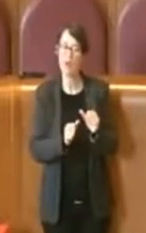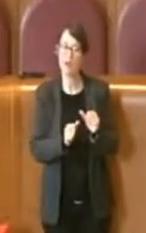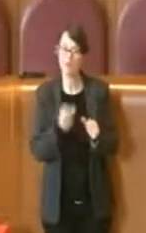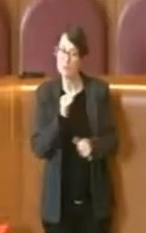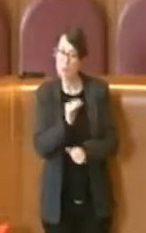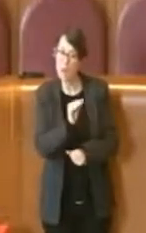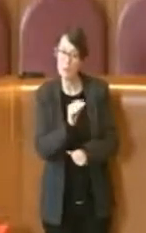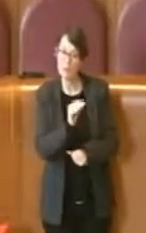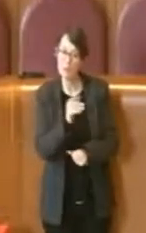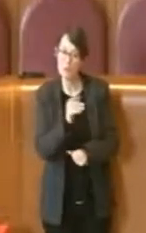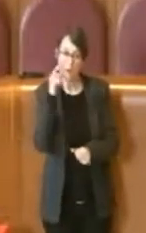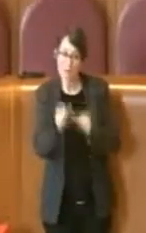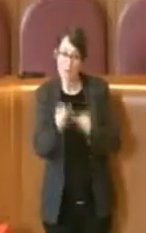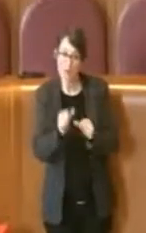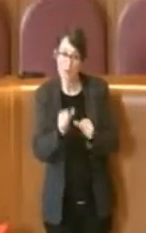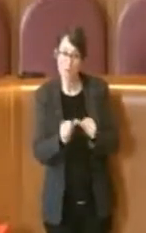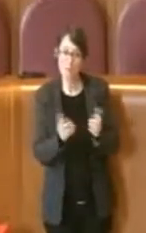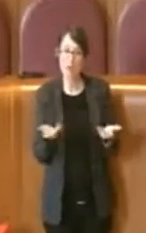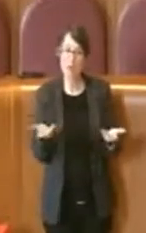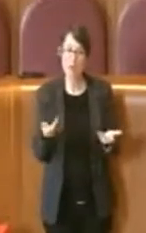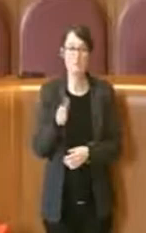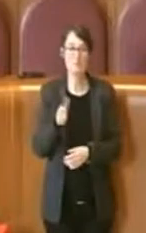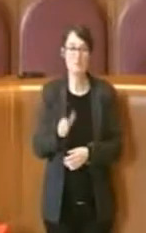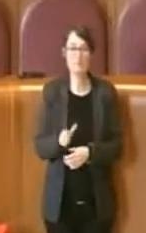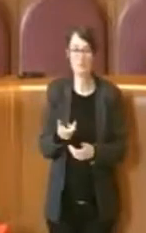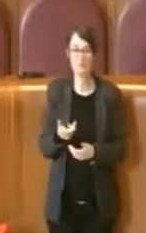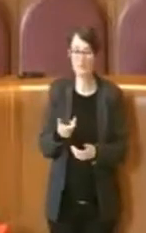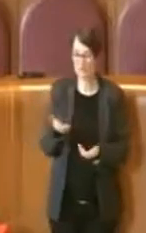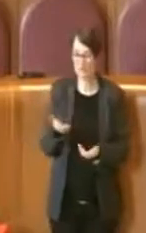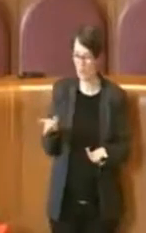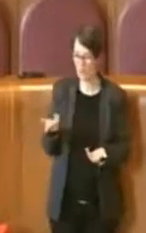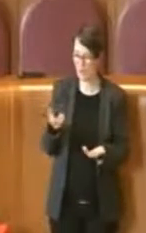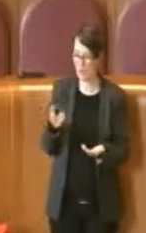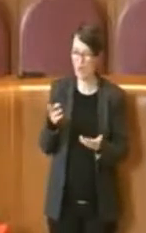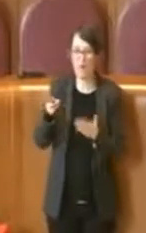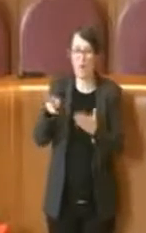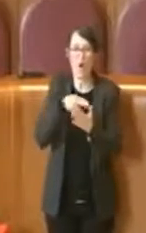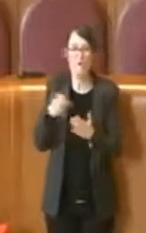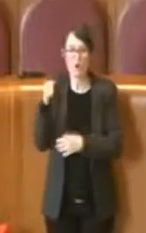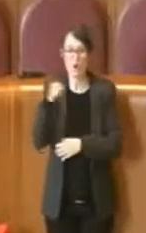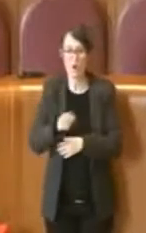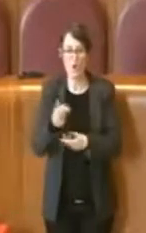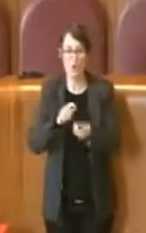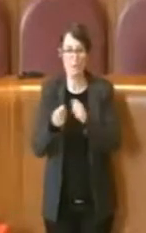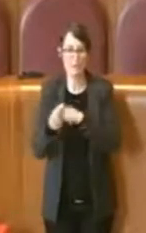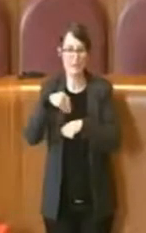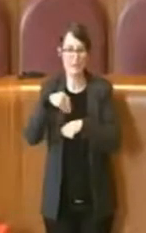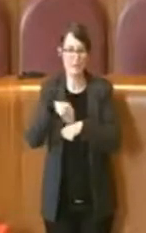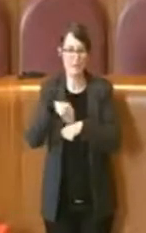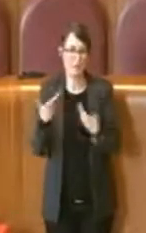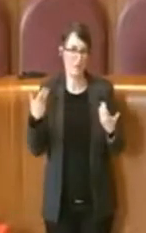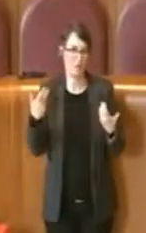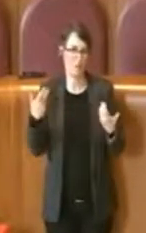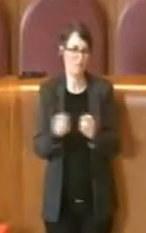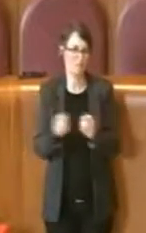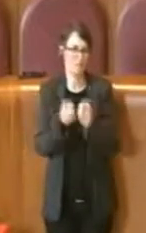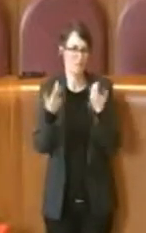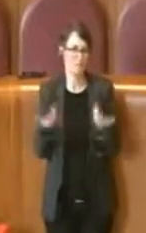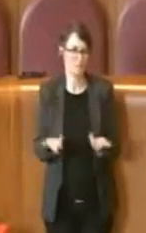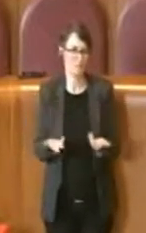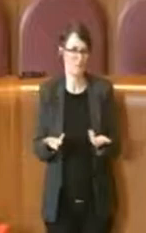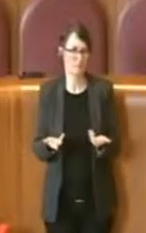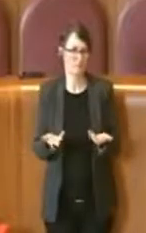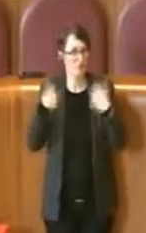cambiato idea? Perché altrimenti non si può votare contro il maxiemendamento. Questa è una delle tante cose che quest'Aula ha votato e abbiamo